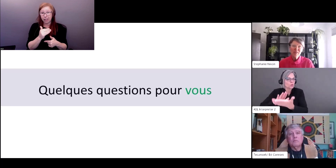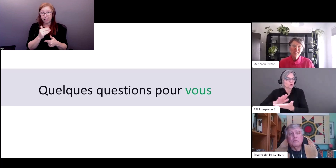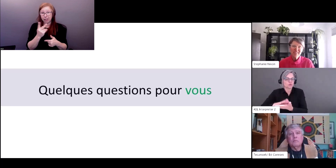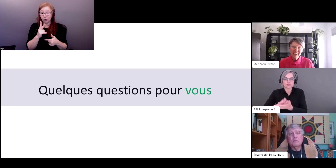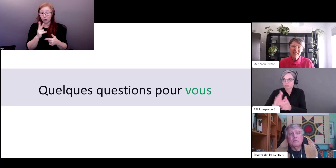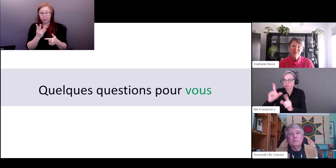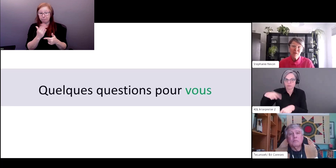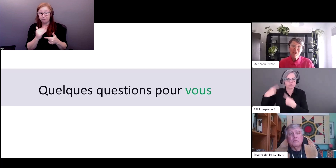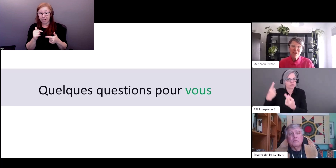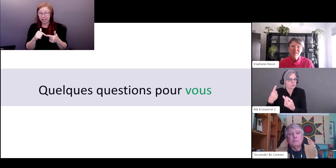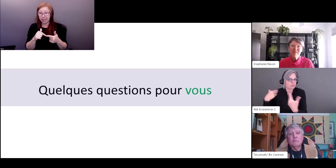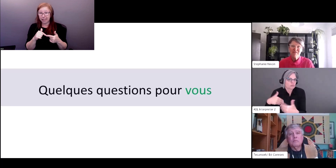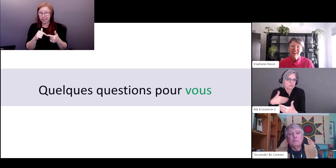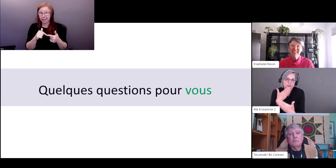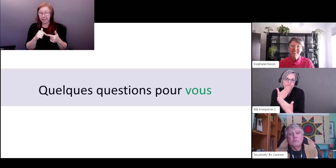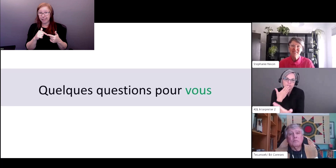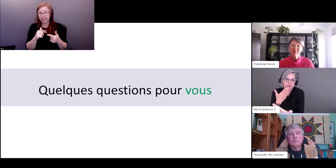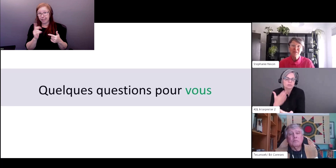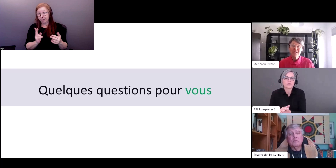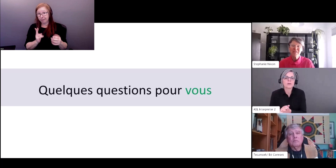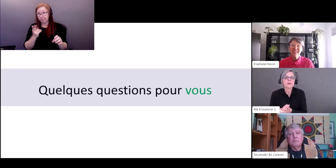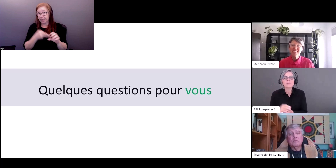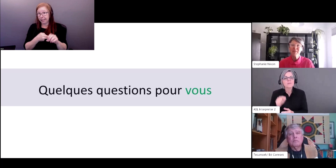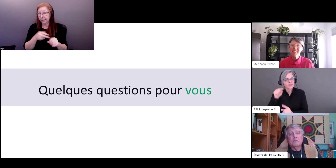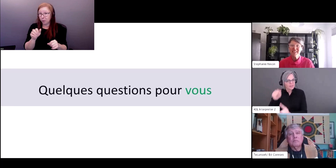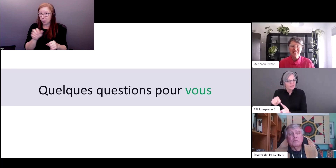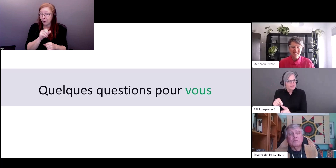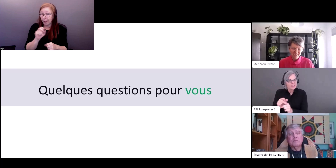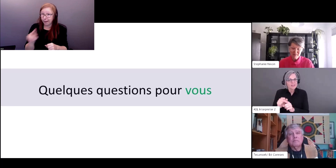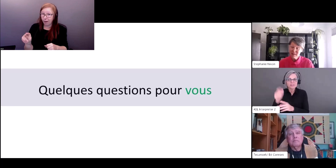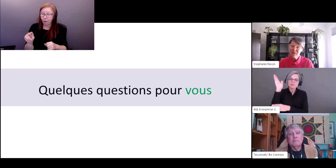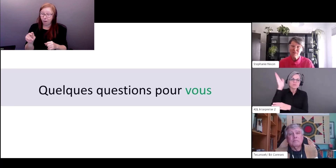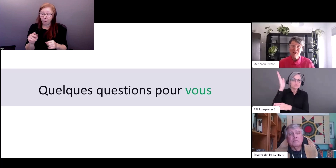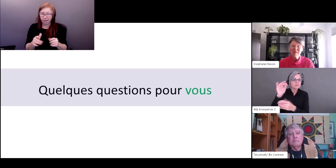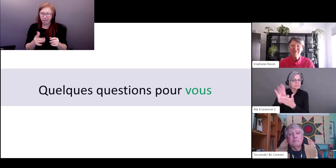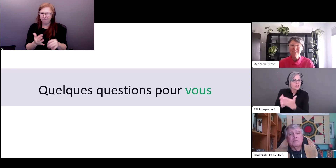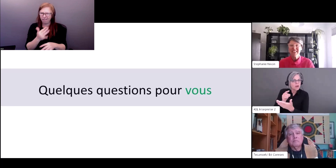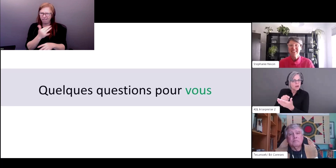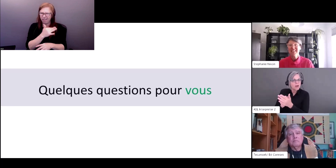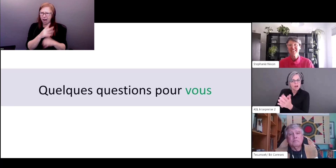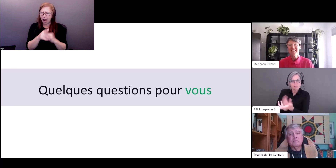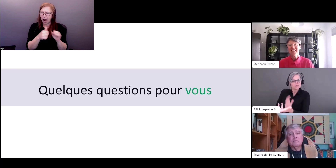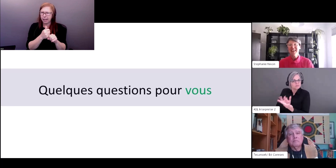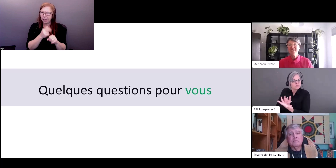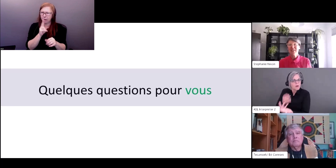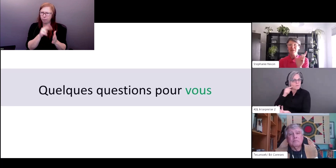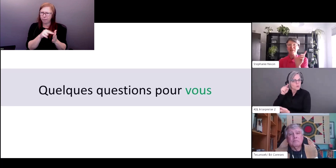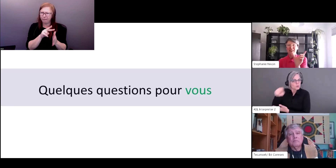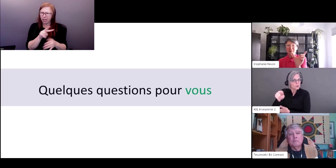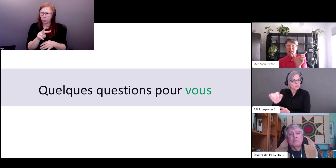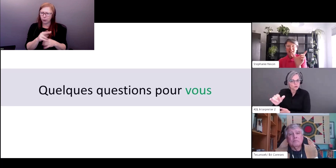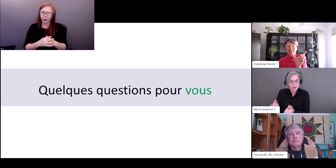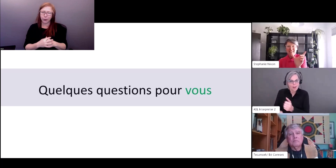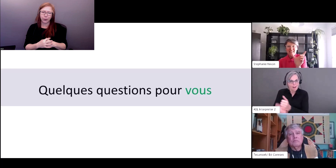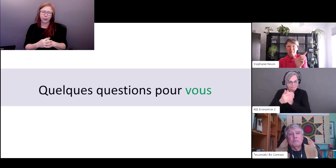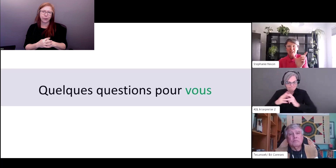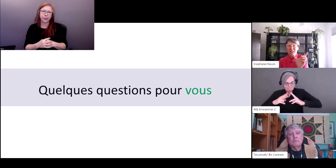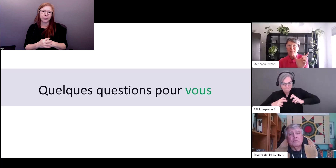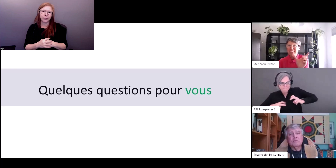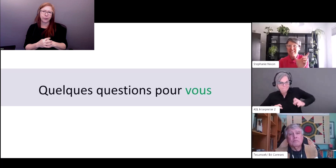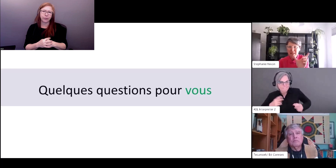ce parcours ce travail beaucoup plus que moi et je suis reconnaissante de votre présence